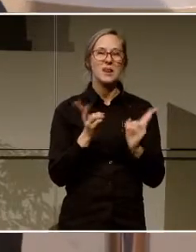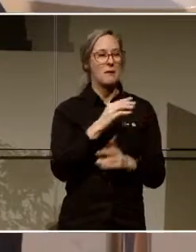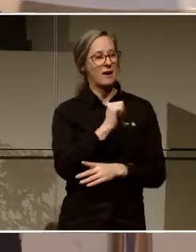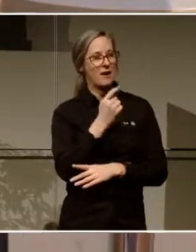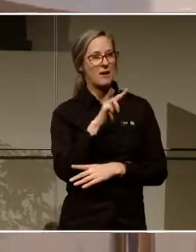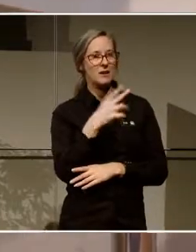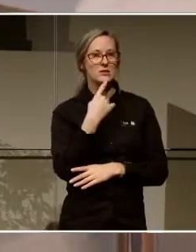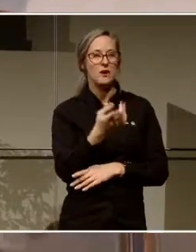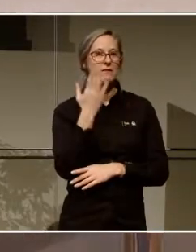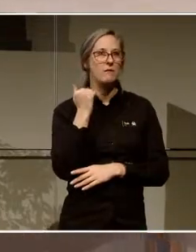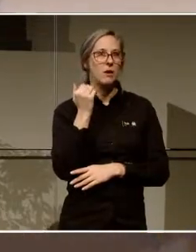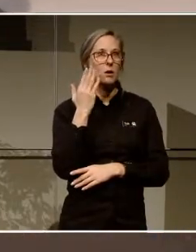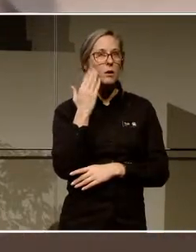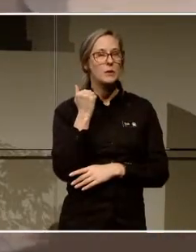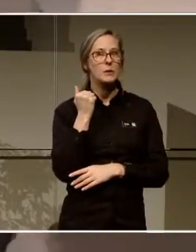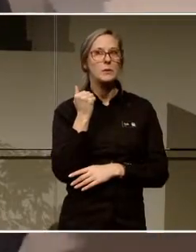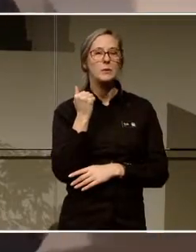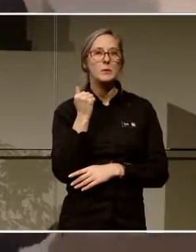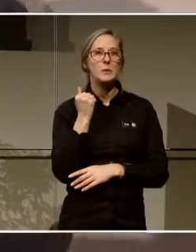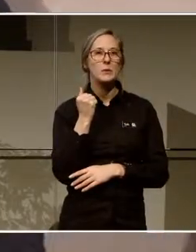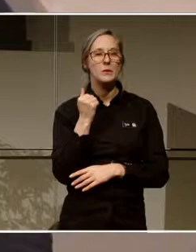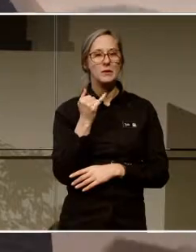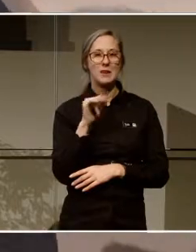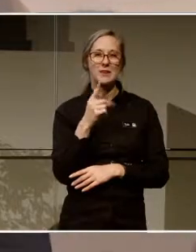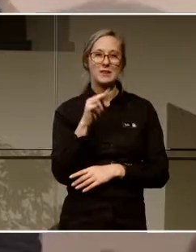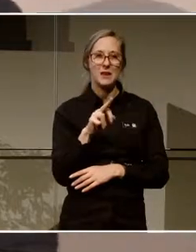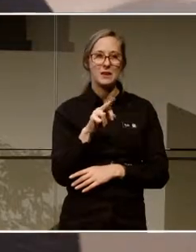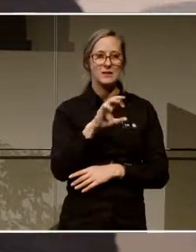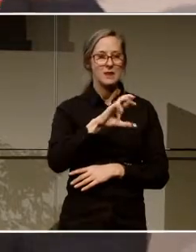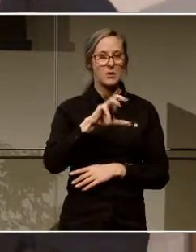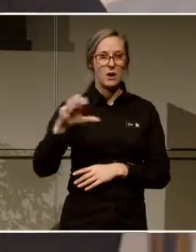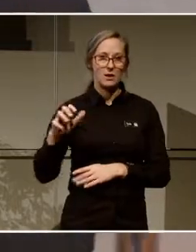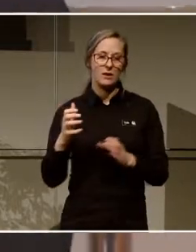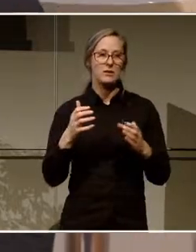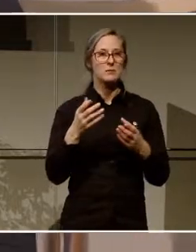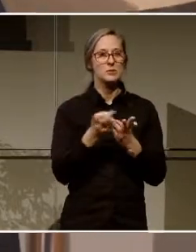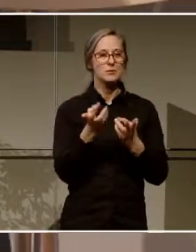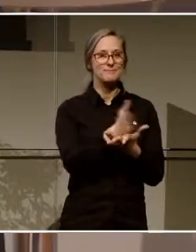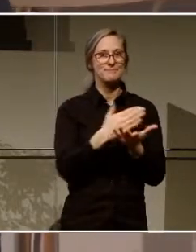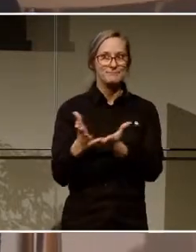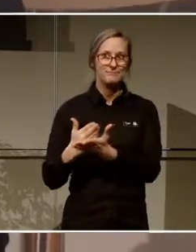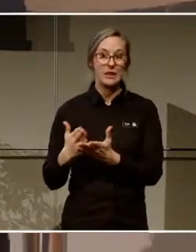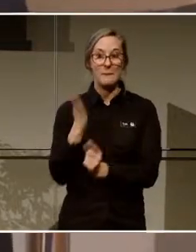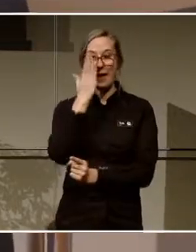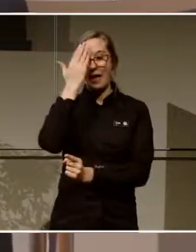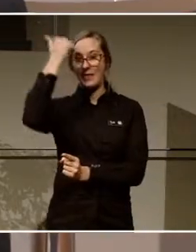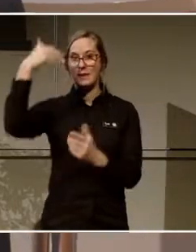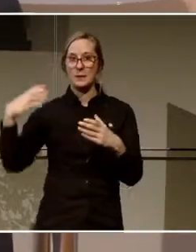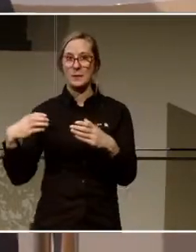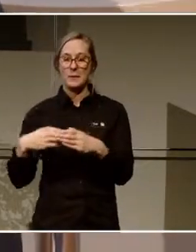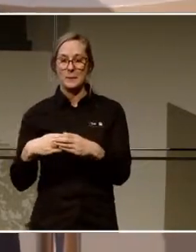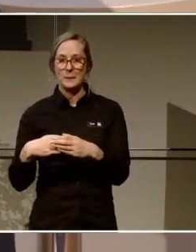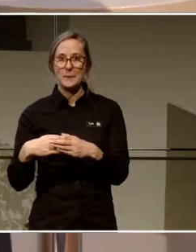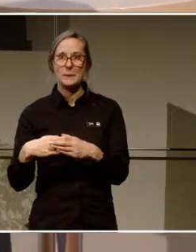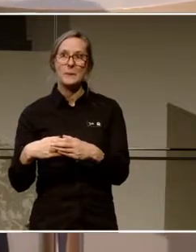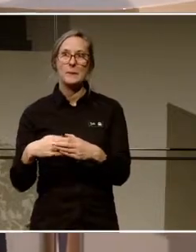sa här tidigare idag för de som var här, att det här med intersektionalitet att dela upp. Alltså om man är äldre så